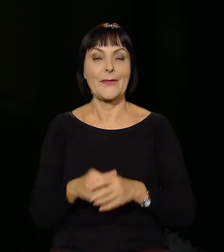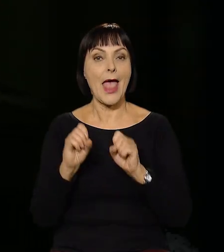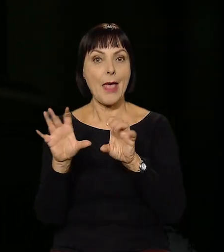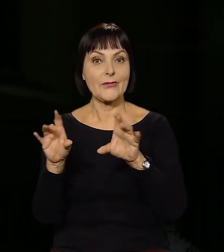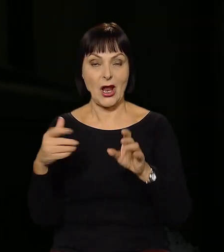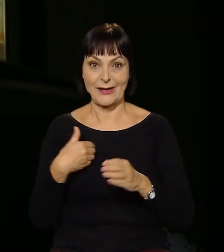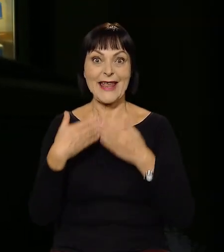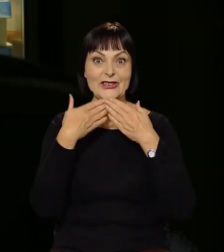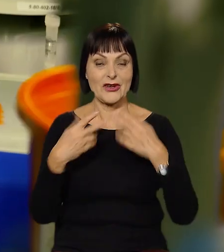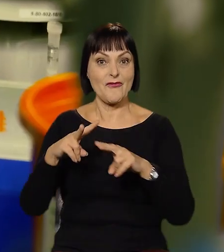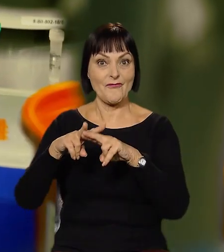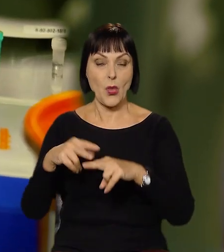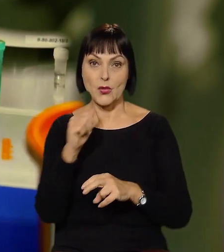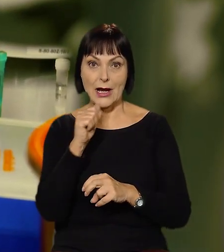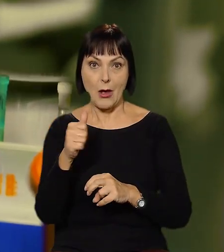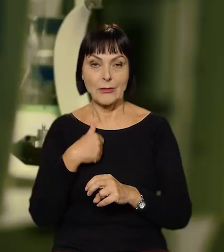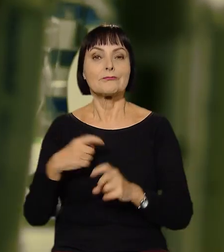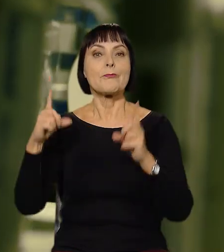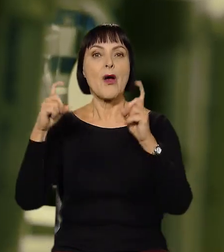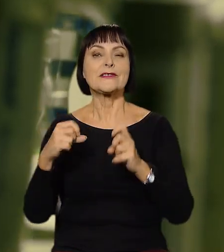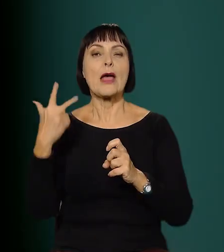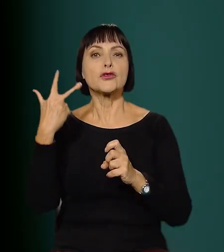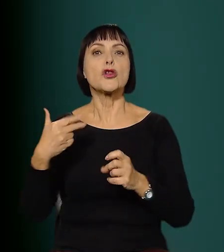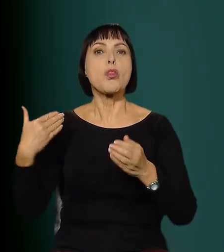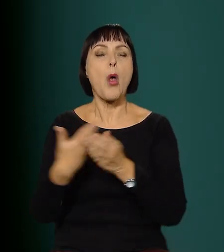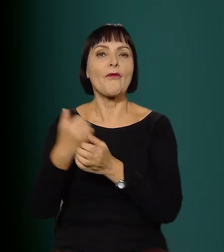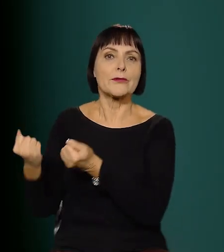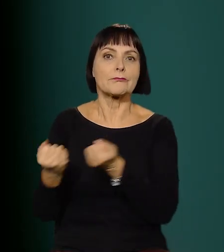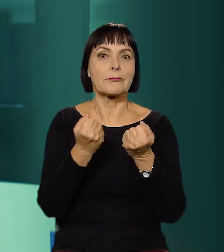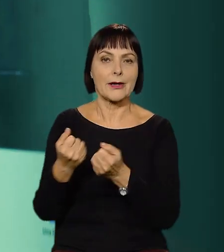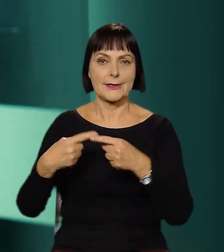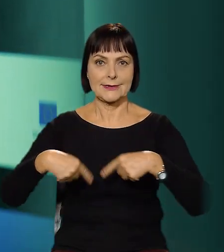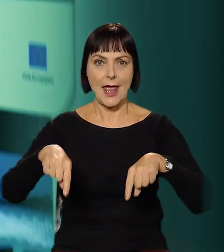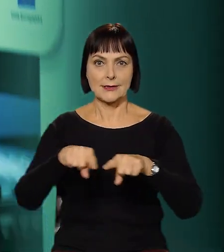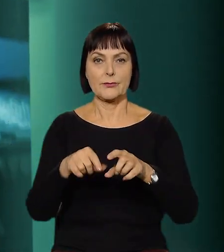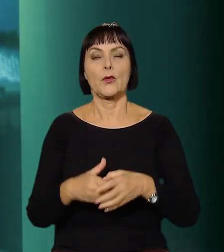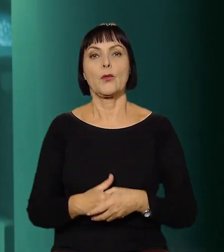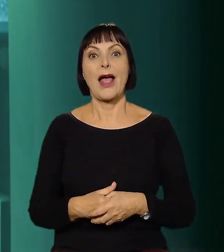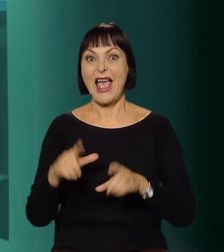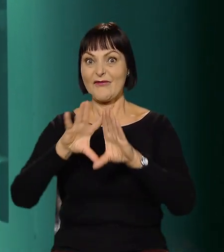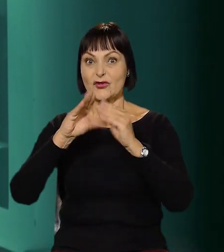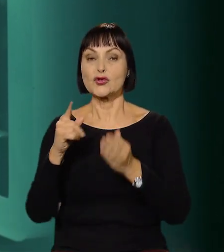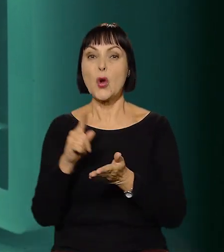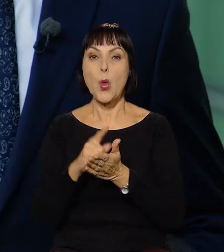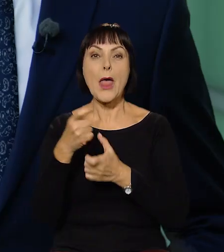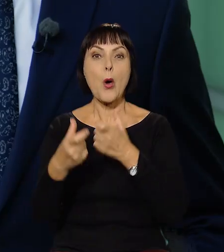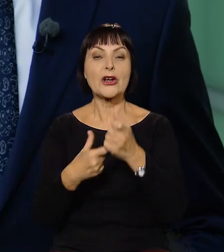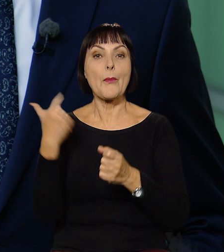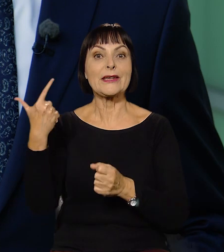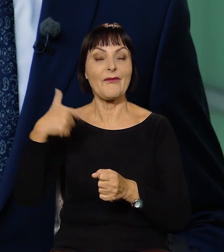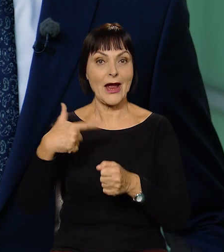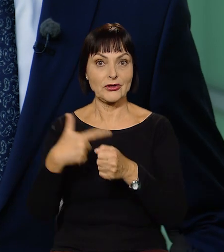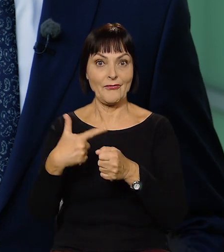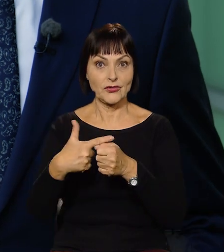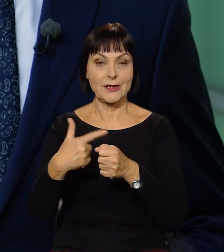Dzięki funduszom europejskim powstały trzy takie zespoły. To wszystko udało się zrealizować w 2020